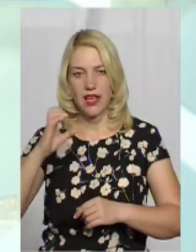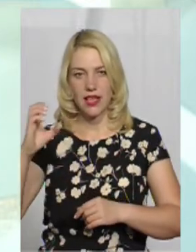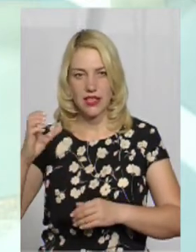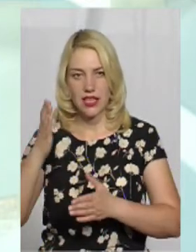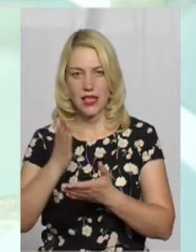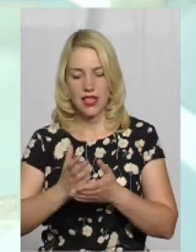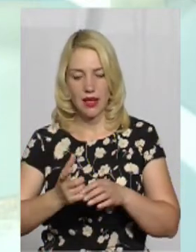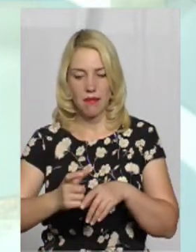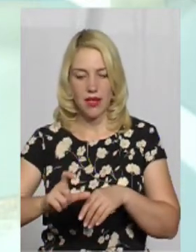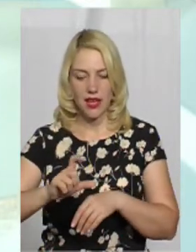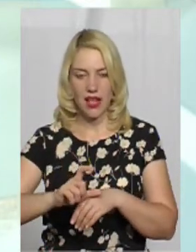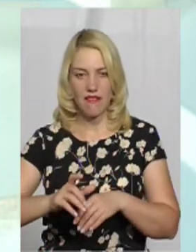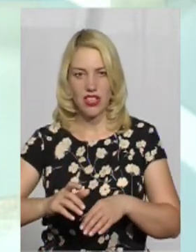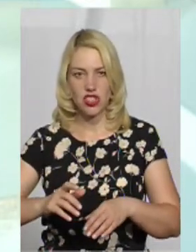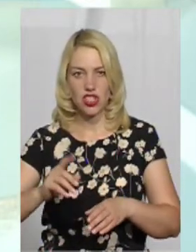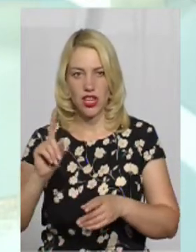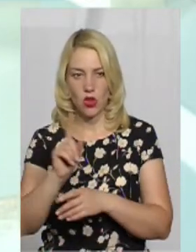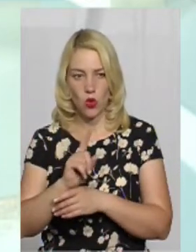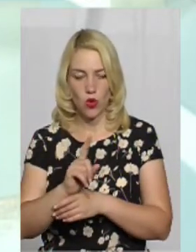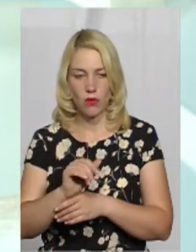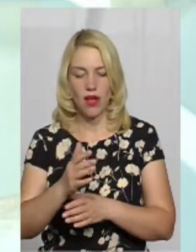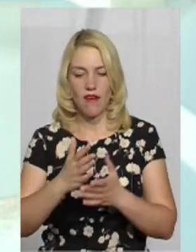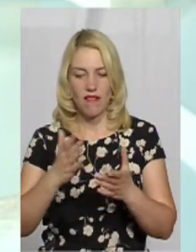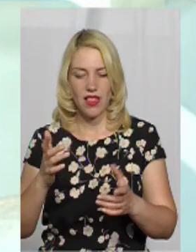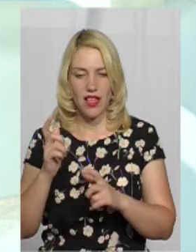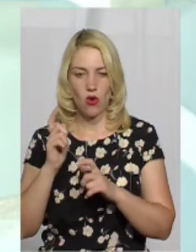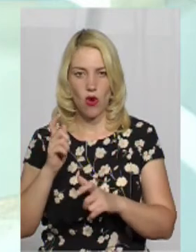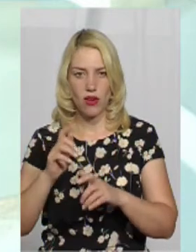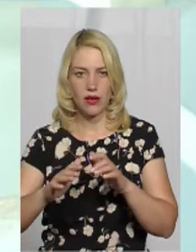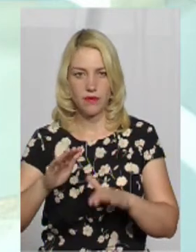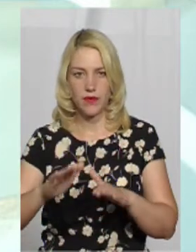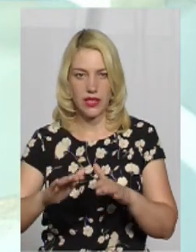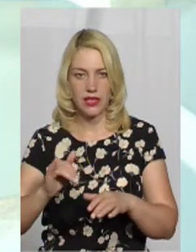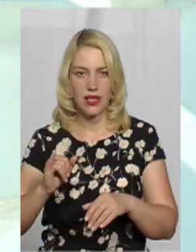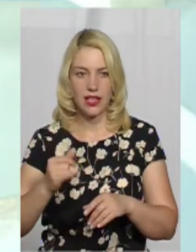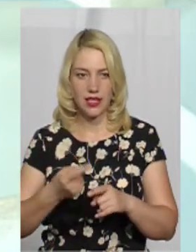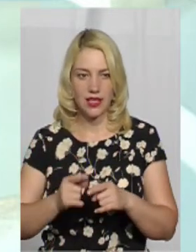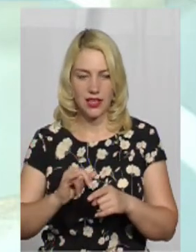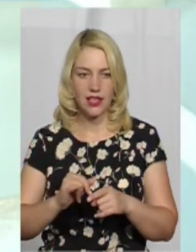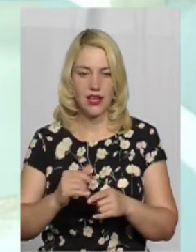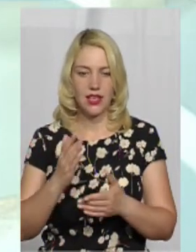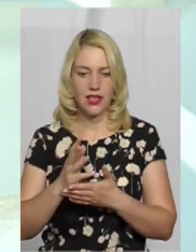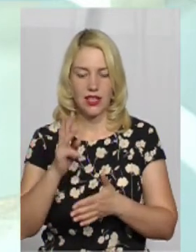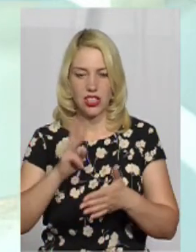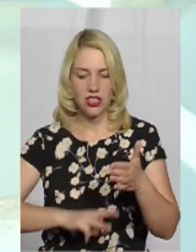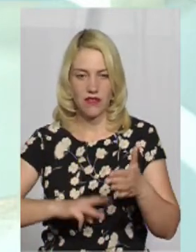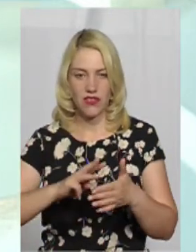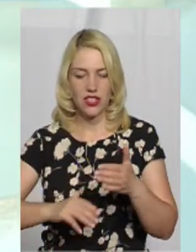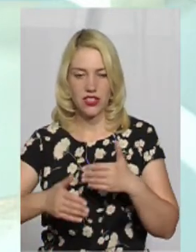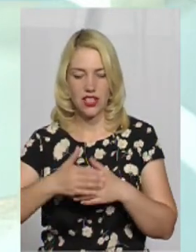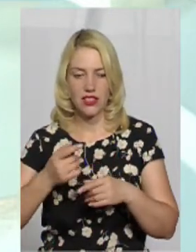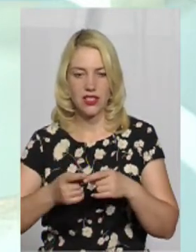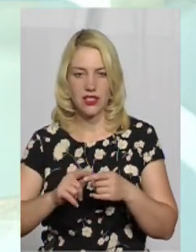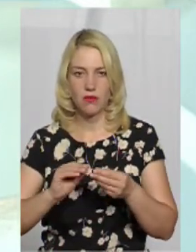Союзі є перевищення габаритно-вагових параметрів, також складаються штрафні санкції. Тобто, це